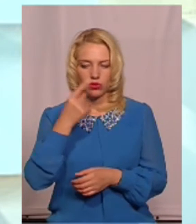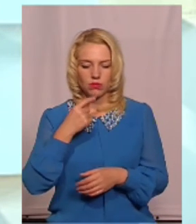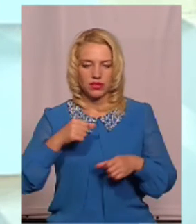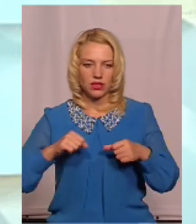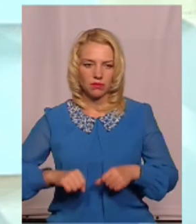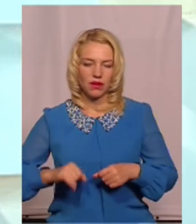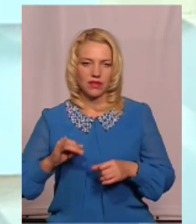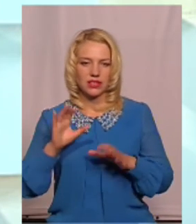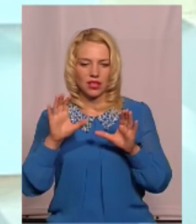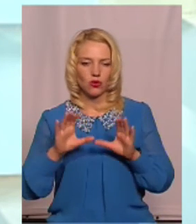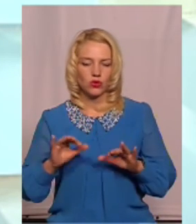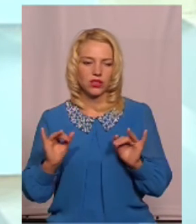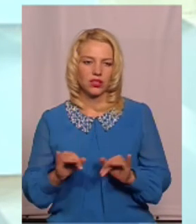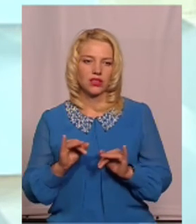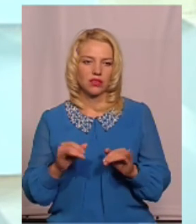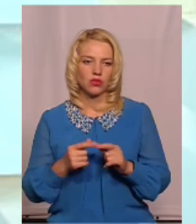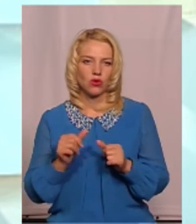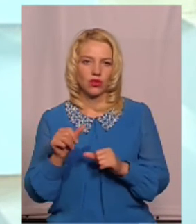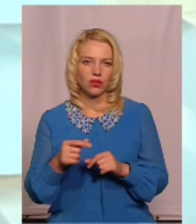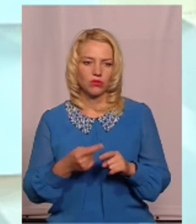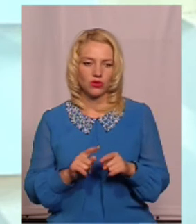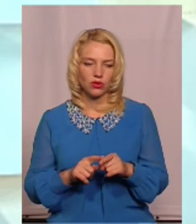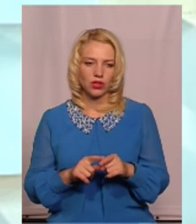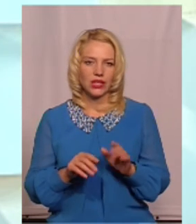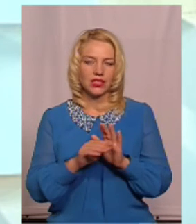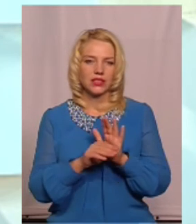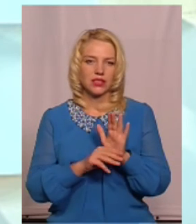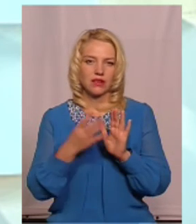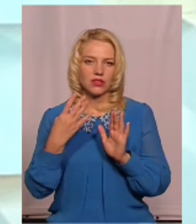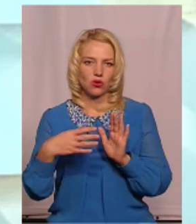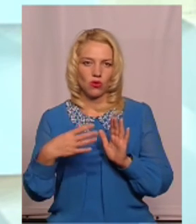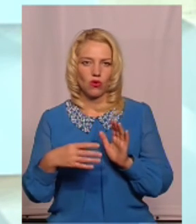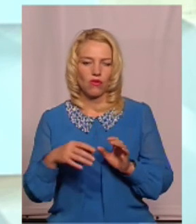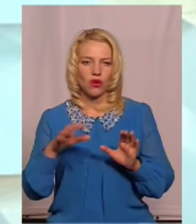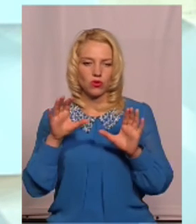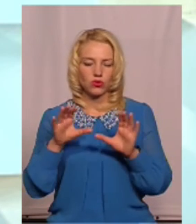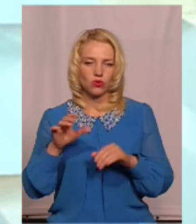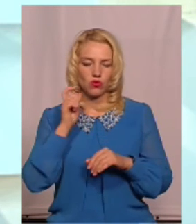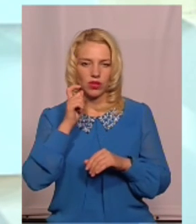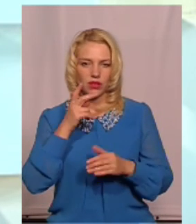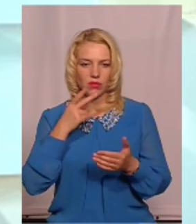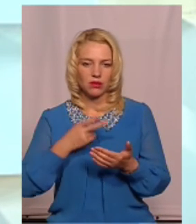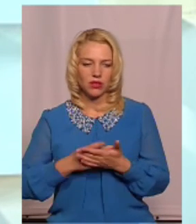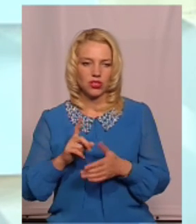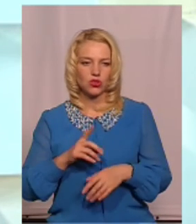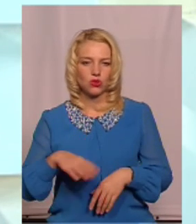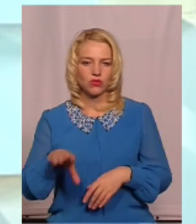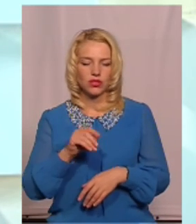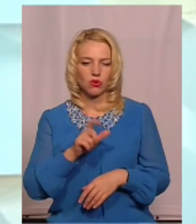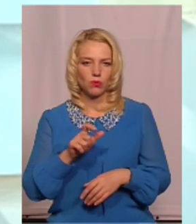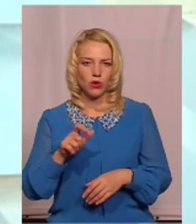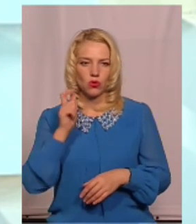і законних інтересів цих громадян. Крім того, стаття 40 Конституції України передбачає, що усім